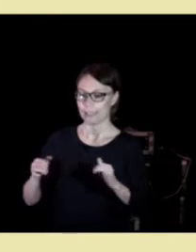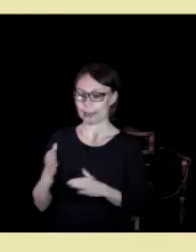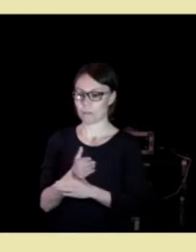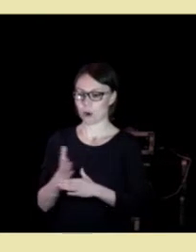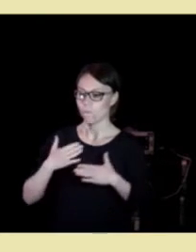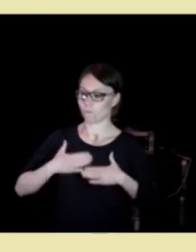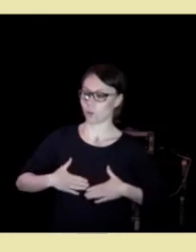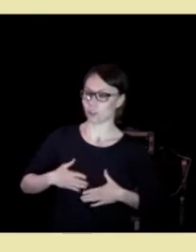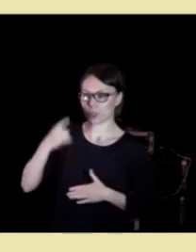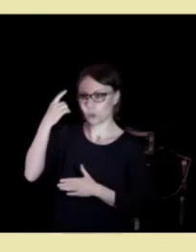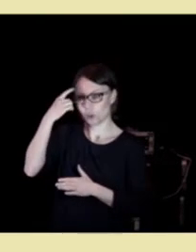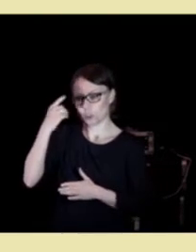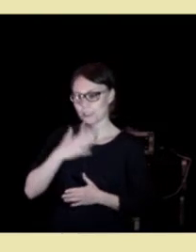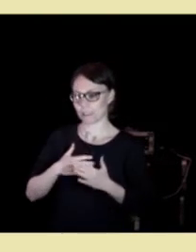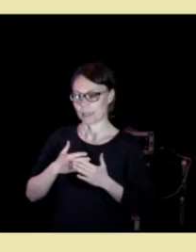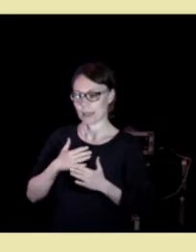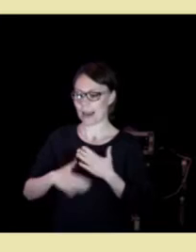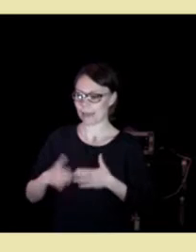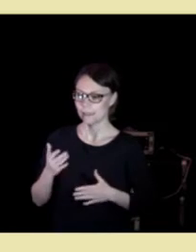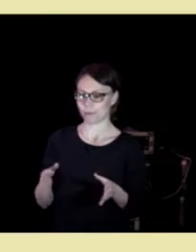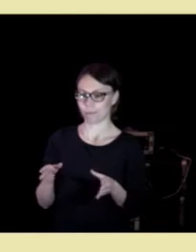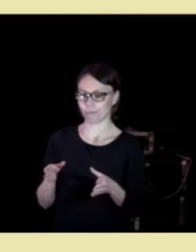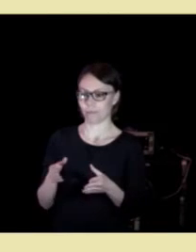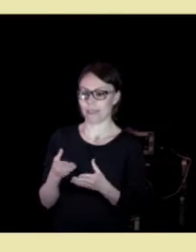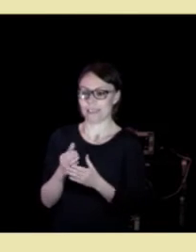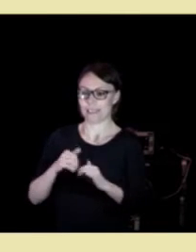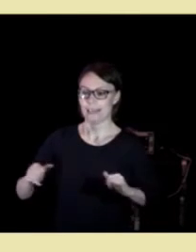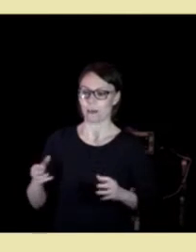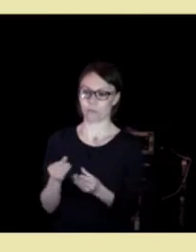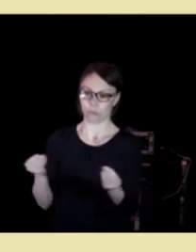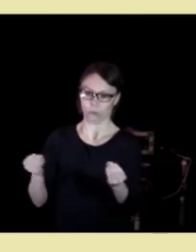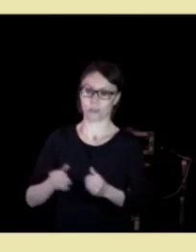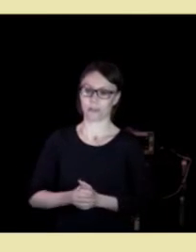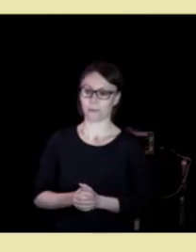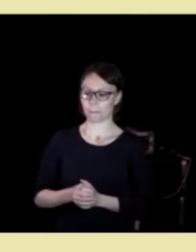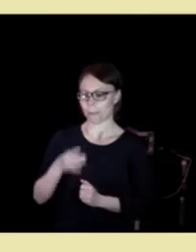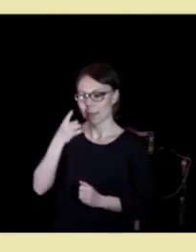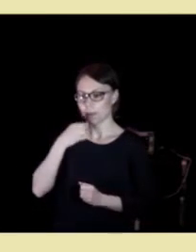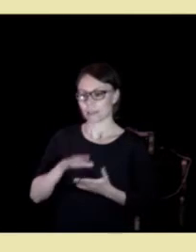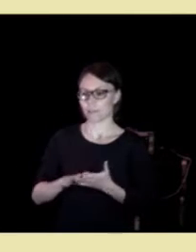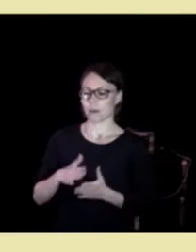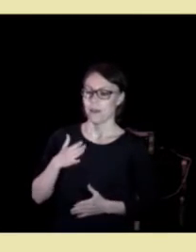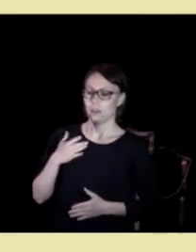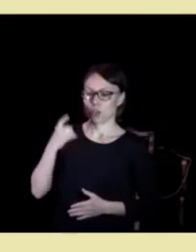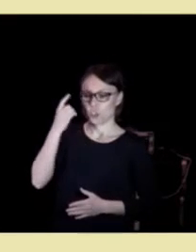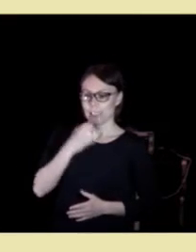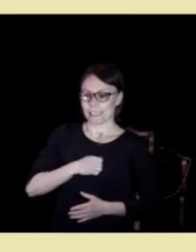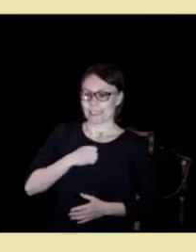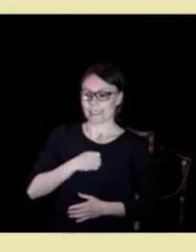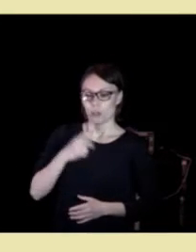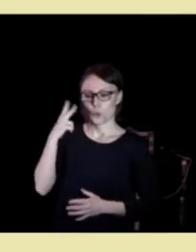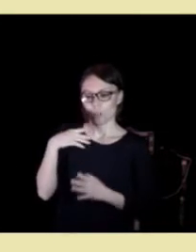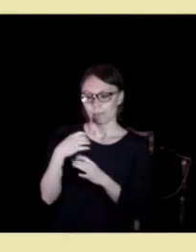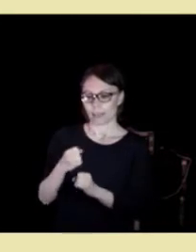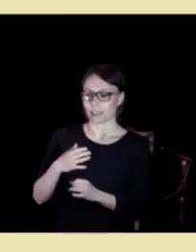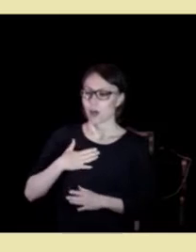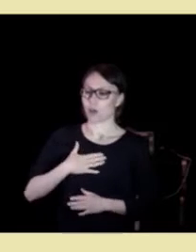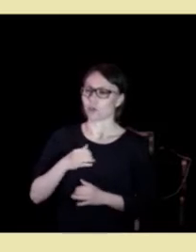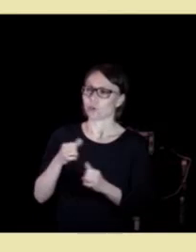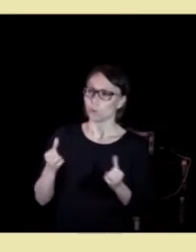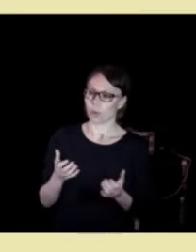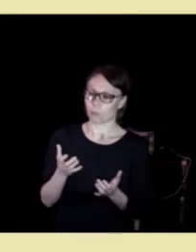fysisk og psykisk helse. Mennesker med psykiske lidelser og rusahengighet har store behov